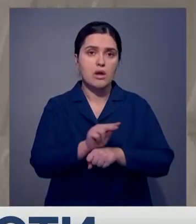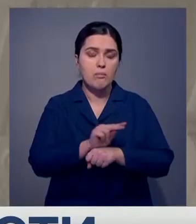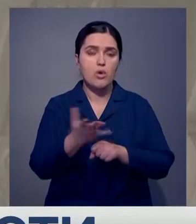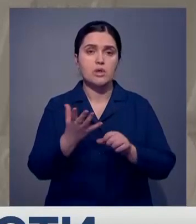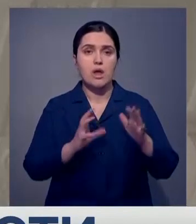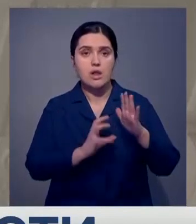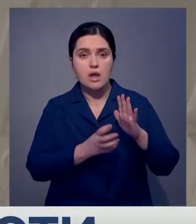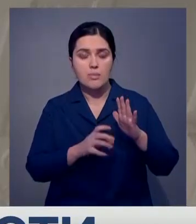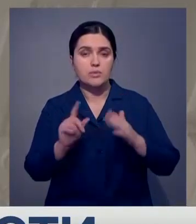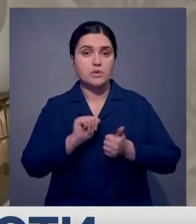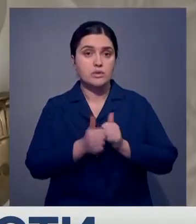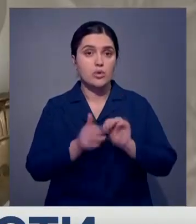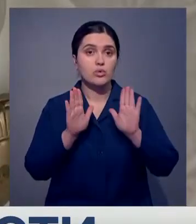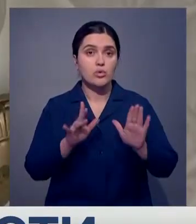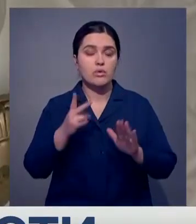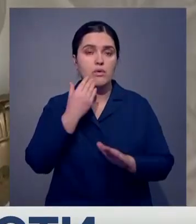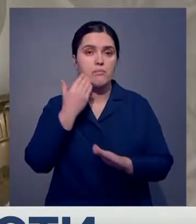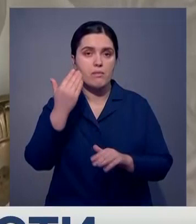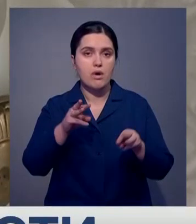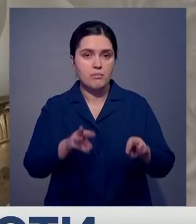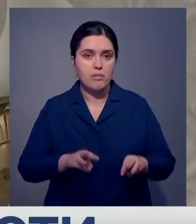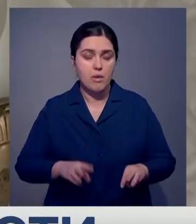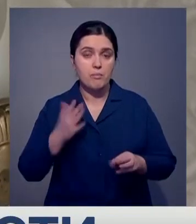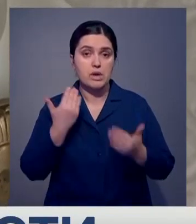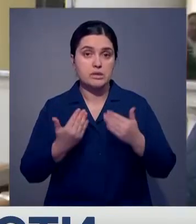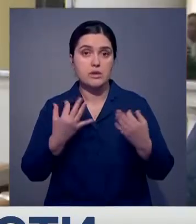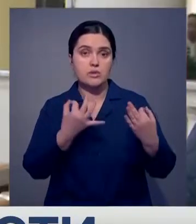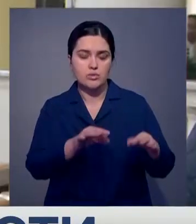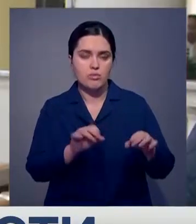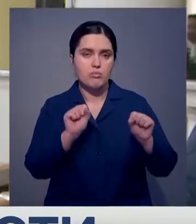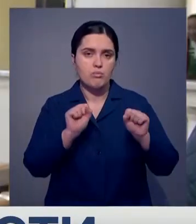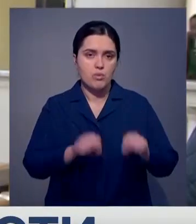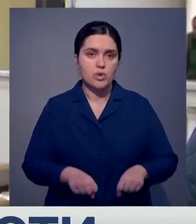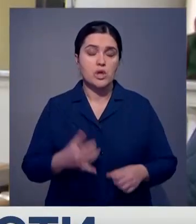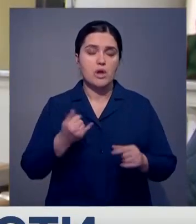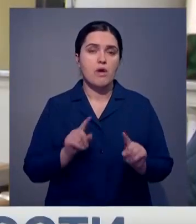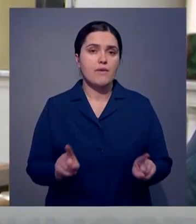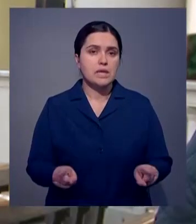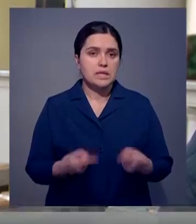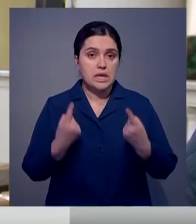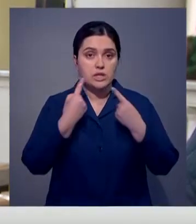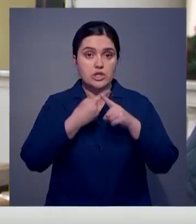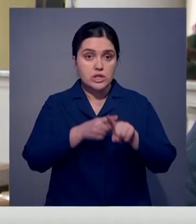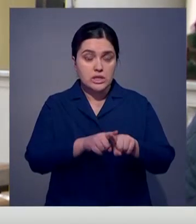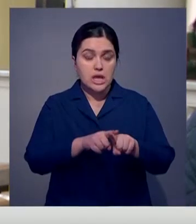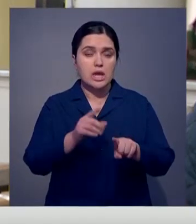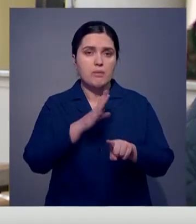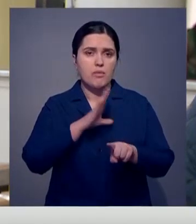заменить можно будет лишь после согласования с властями. Восстановили все инженерные сети. Мы поняли, как